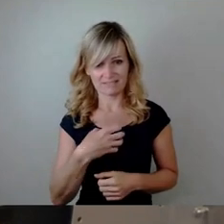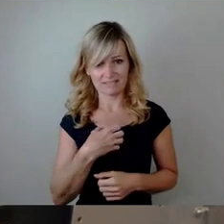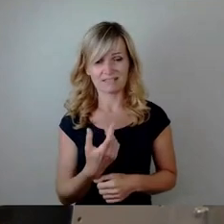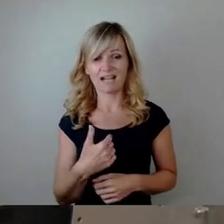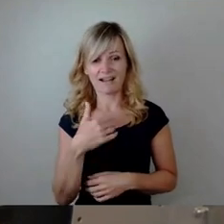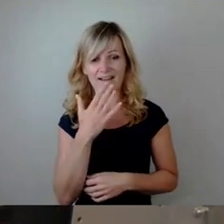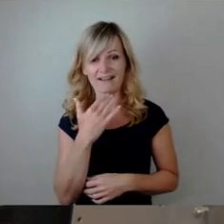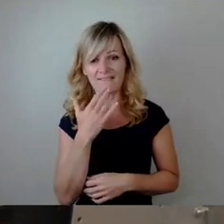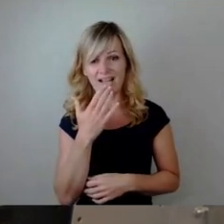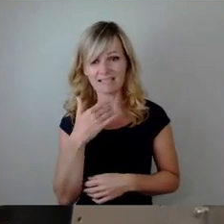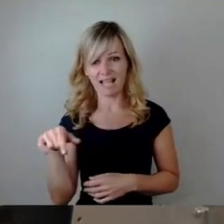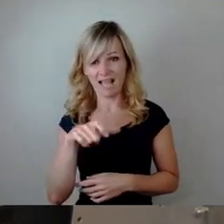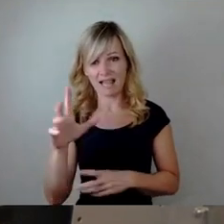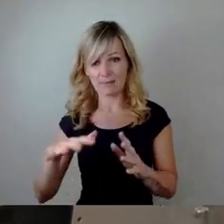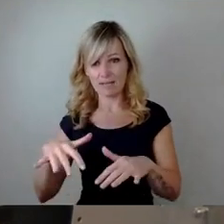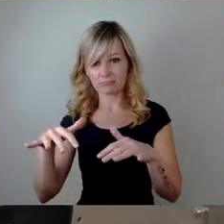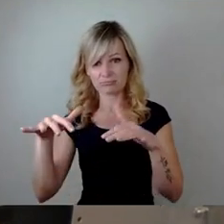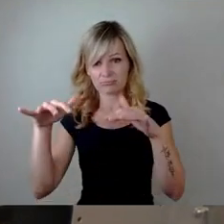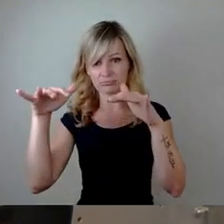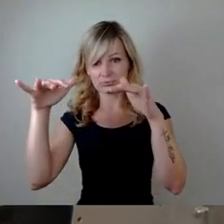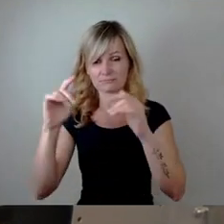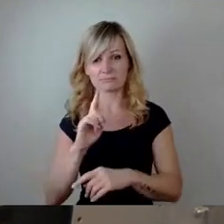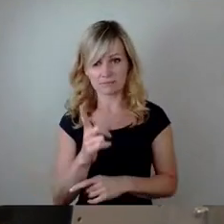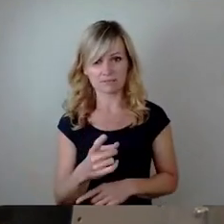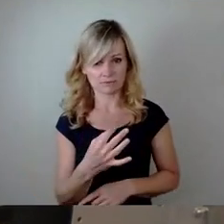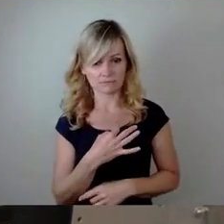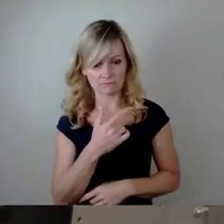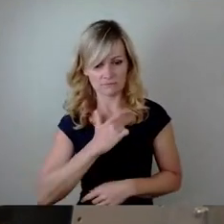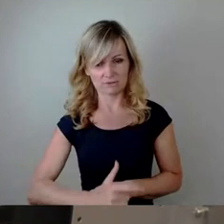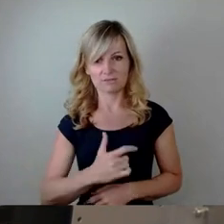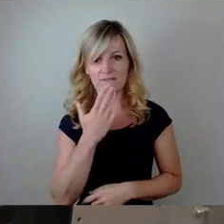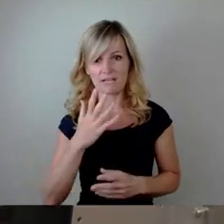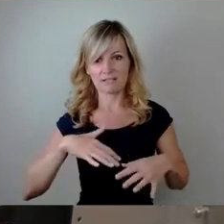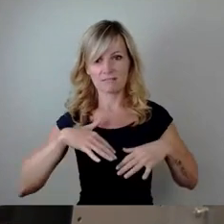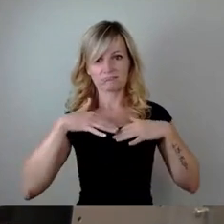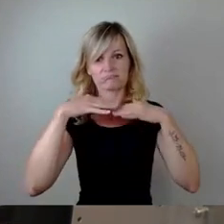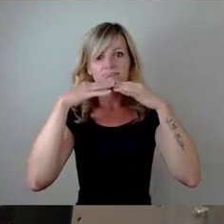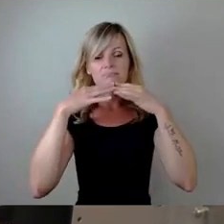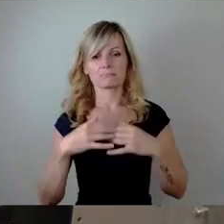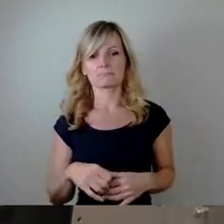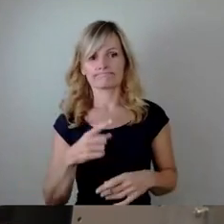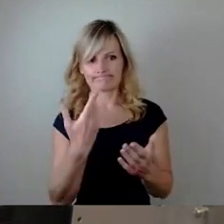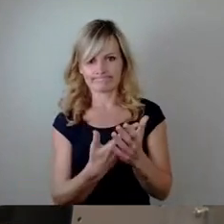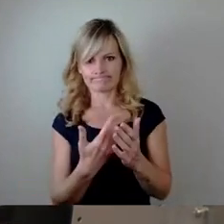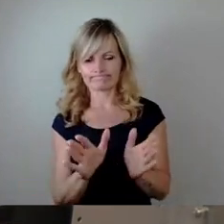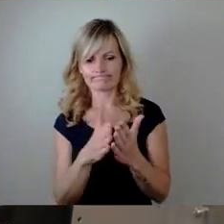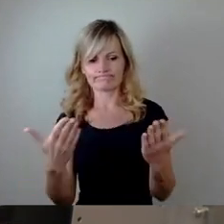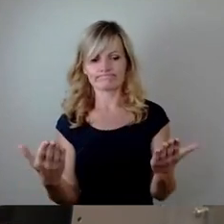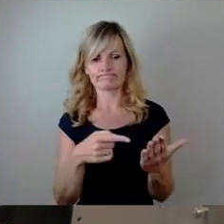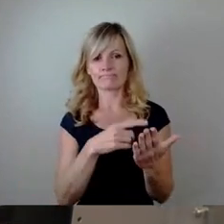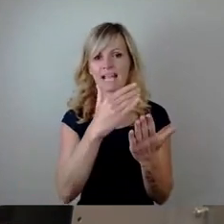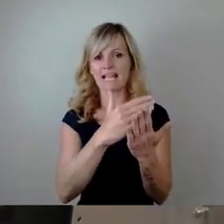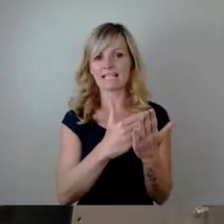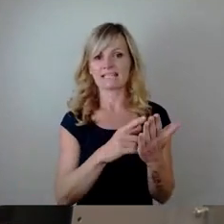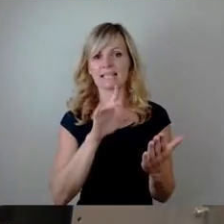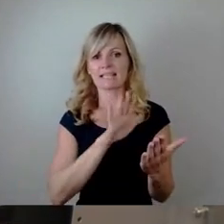Stadtspitze. Wie es den Hiobsbotschaften, ich sage nur Liste der Grausamkeiten, zum Haushalt aus dem Bereich des OB zu entnehmen ist.